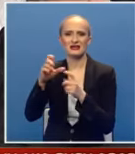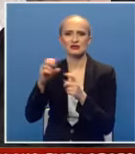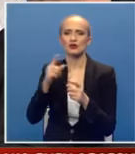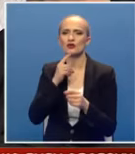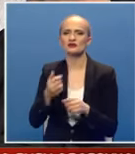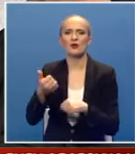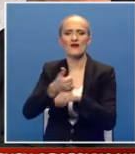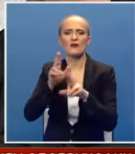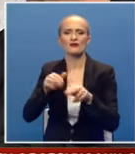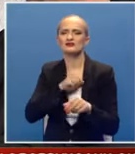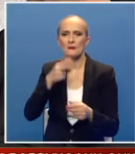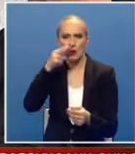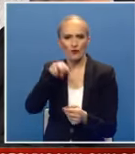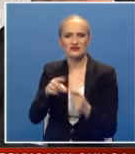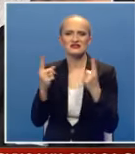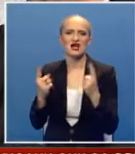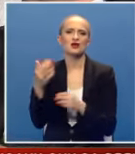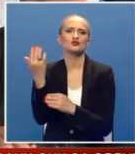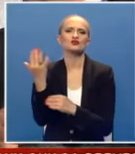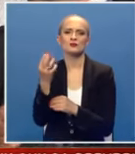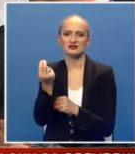će sljučevo moći da ima uvid u stanje šuma Srpske. pratite.